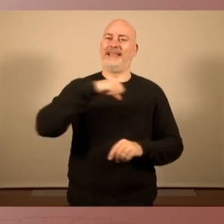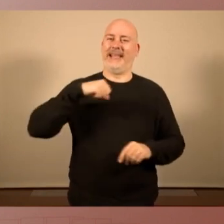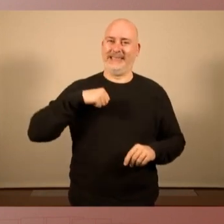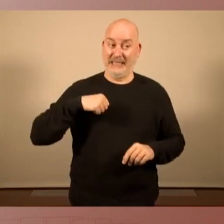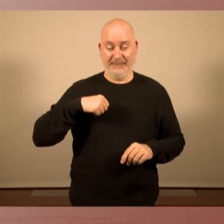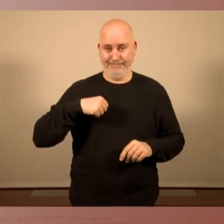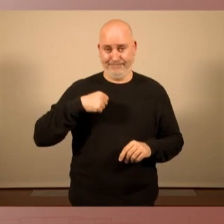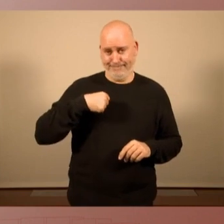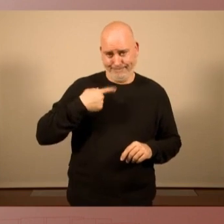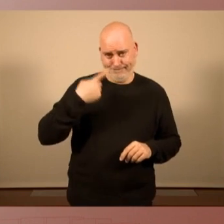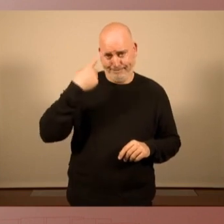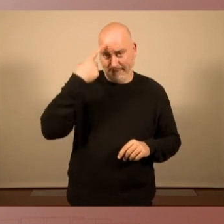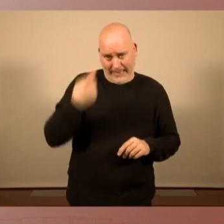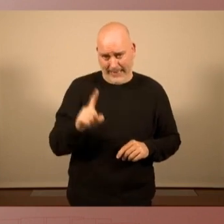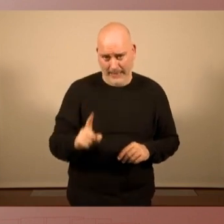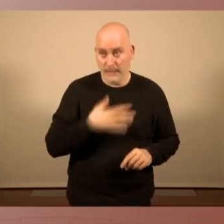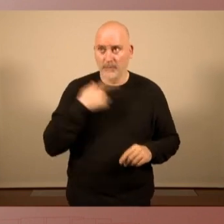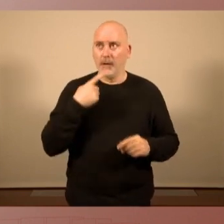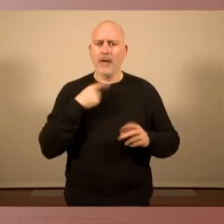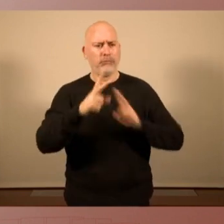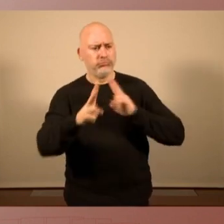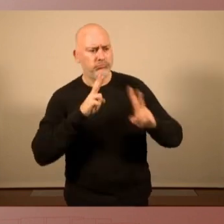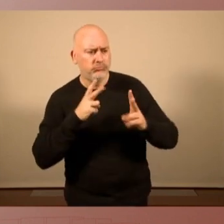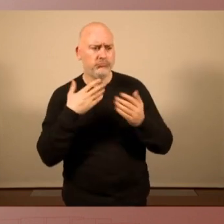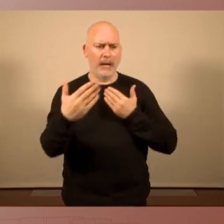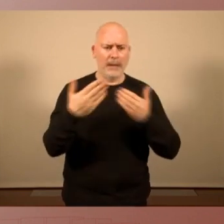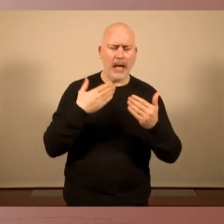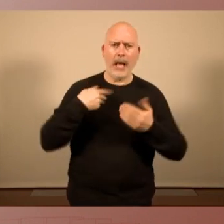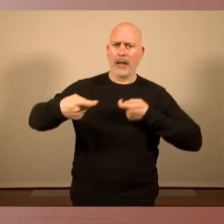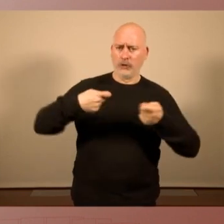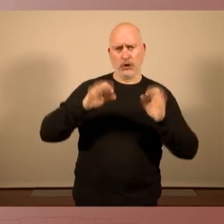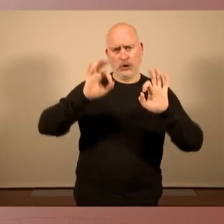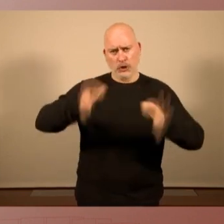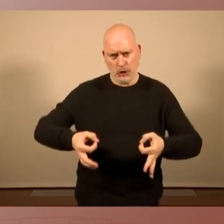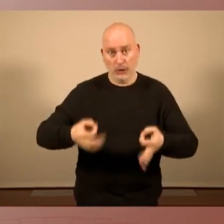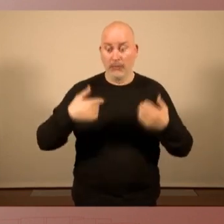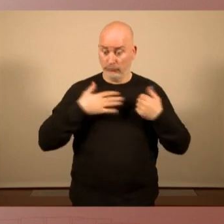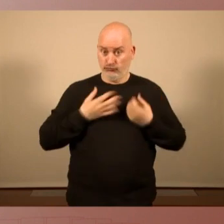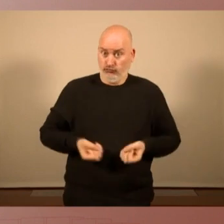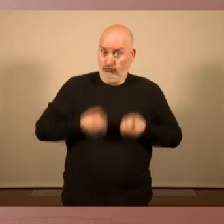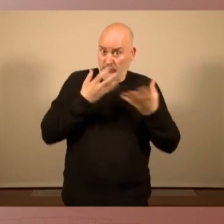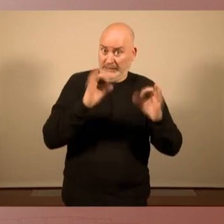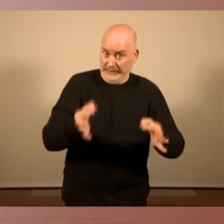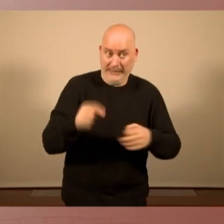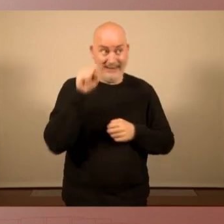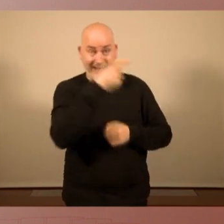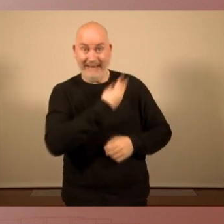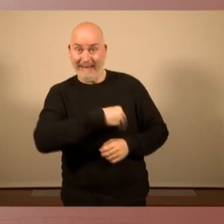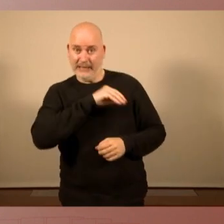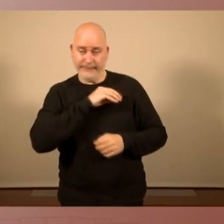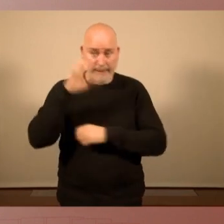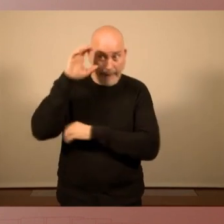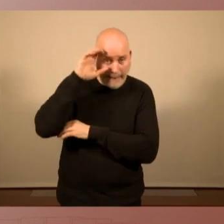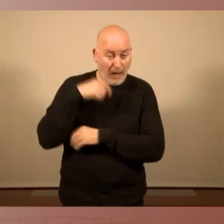vulguem debatre, dialogar, negociar, sinó perquè, a l'altra banda, no estan disposats a fer-ho i no tenen cap mena d